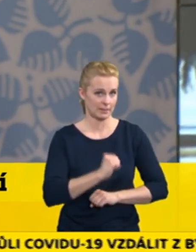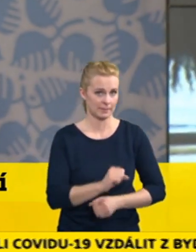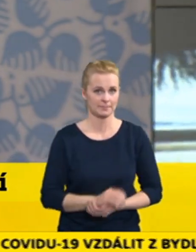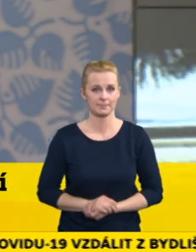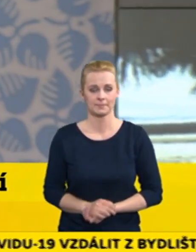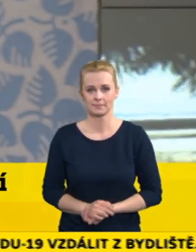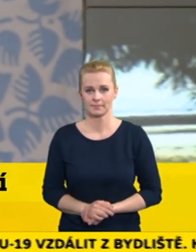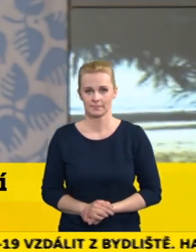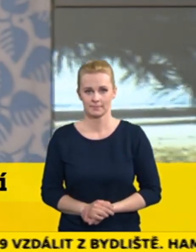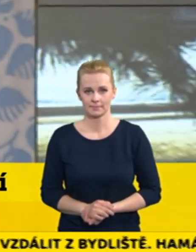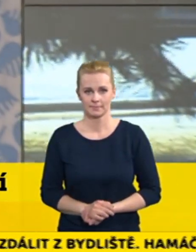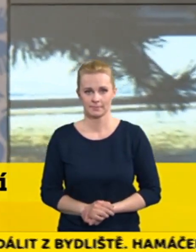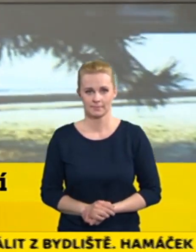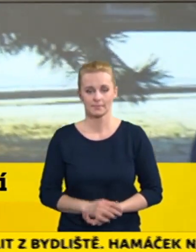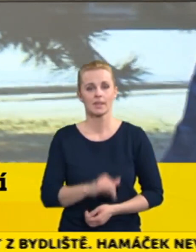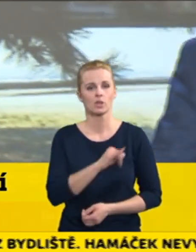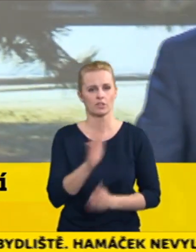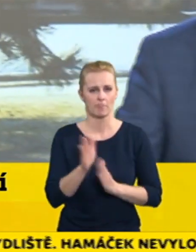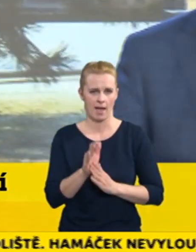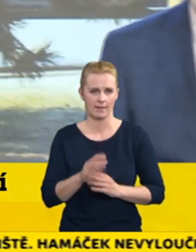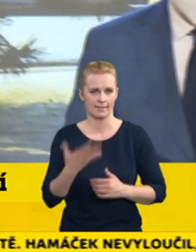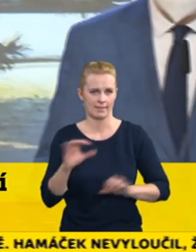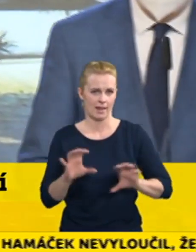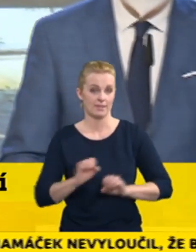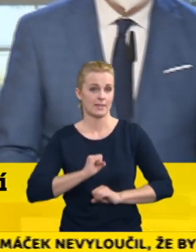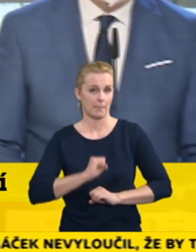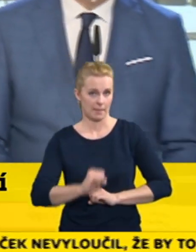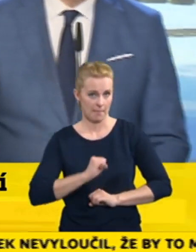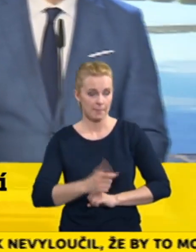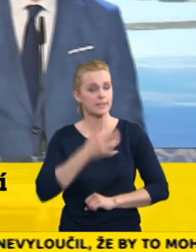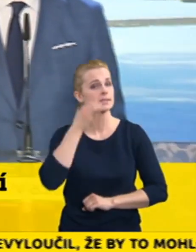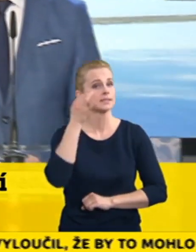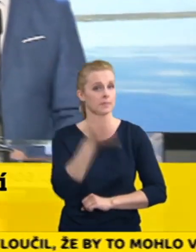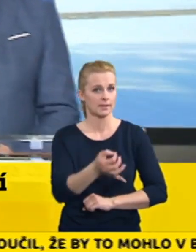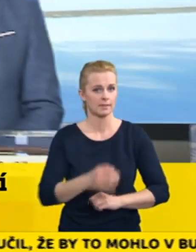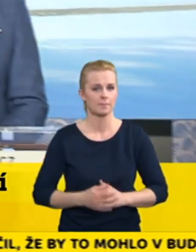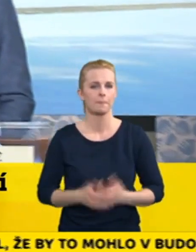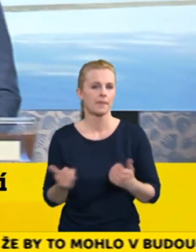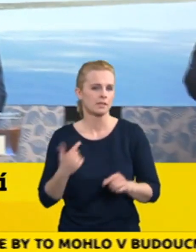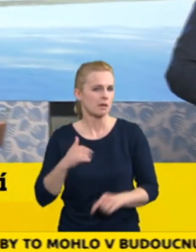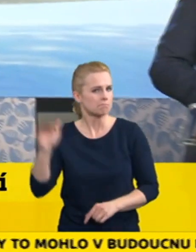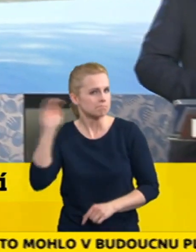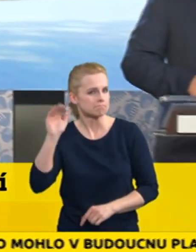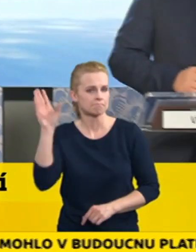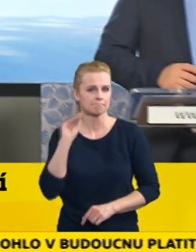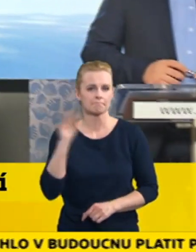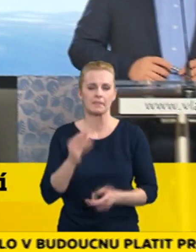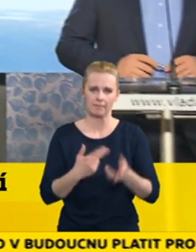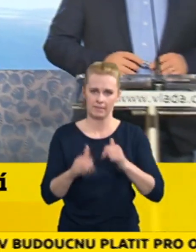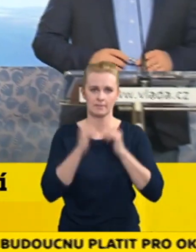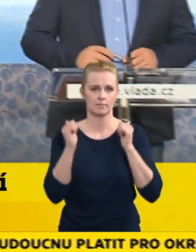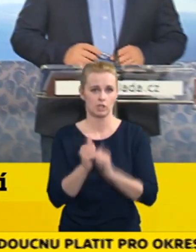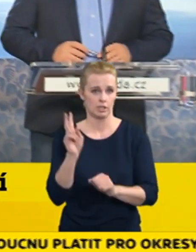Józef Mádle, Televize Prima, dobrý večer. My jsme teď slyšeli tady nová přísnější opatření.